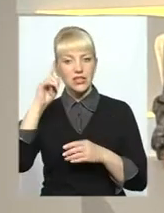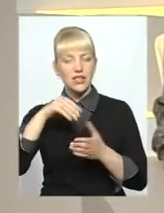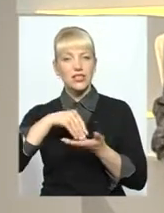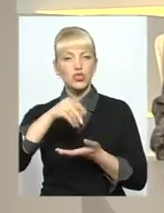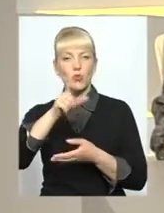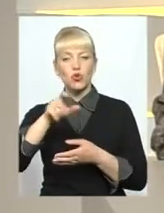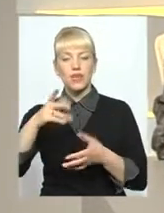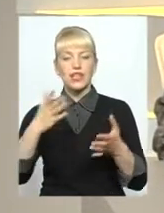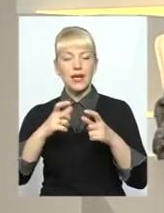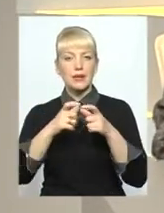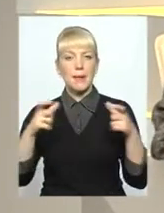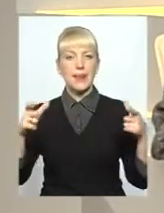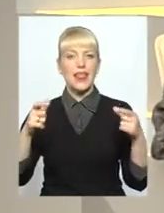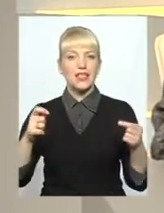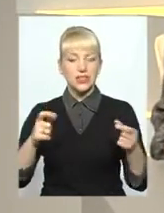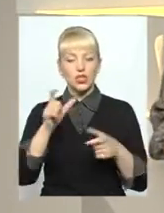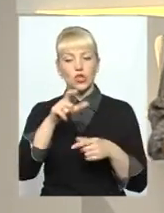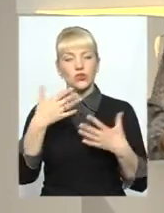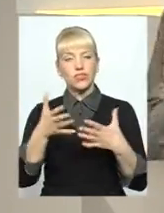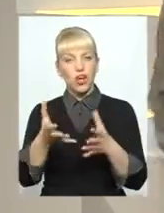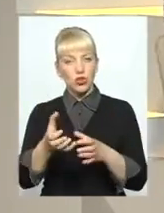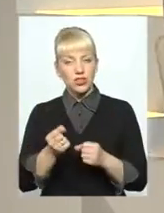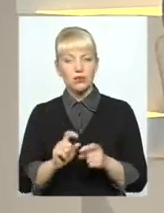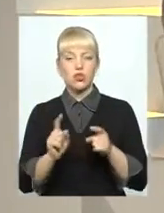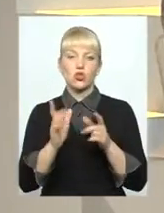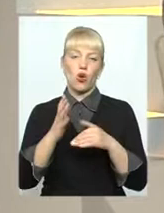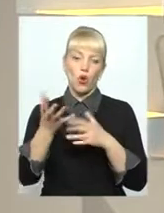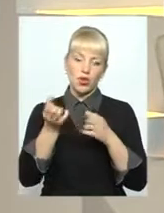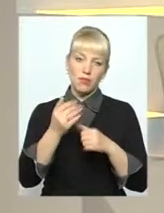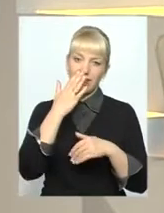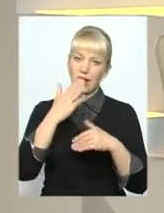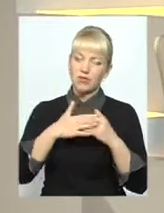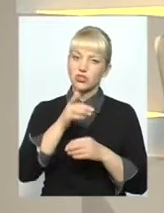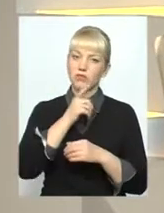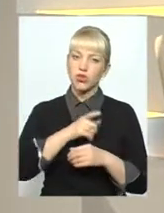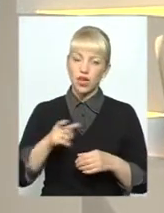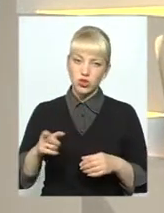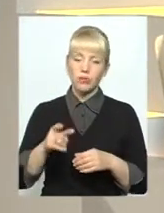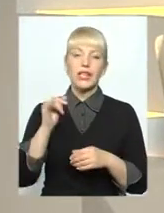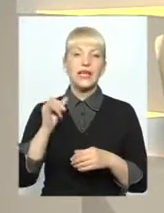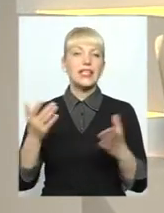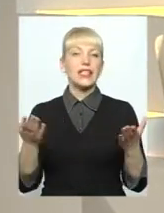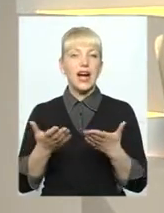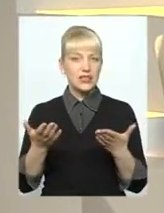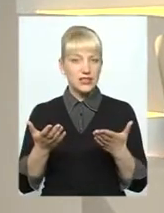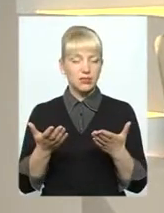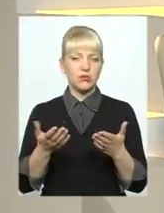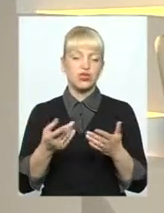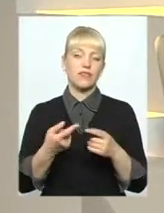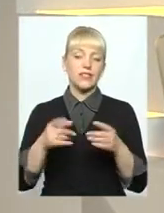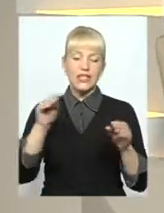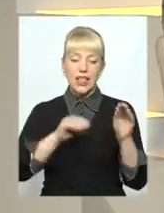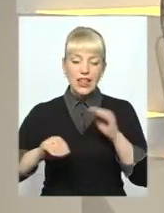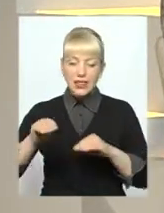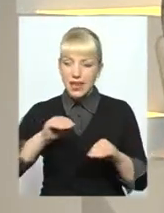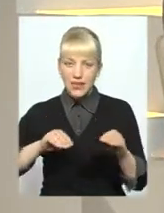платіжки люди вже отримали, що отримують найближчим часом. І яким чином складається,